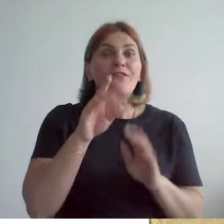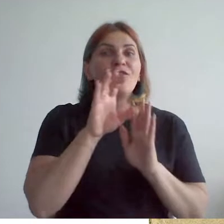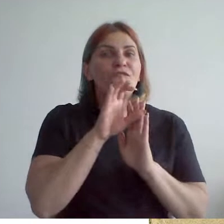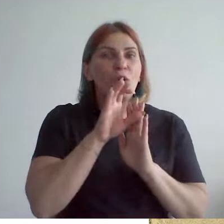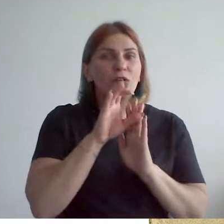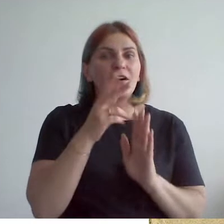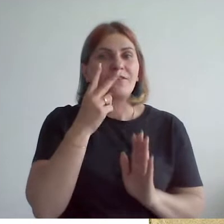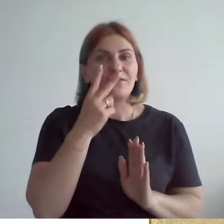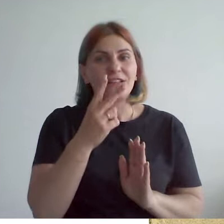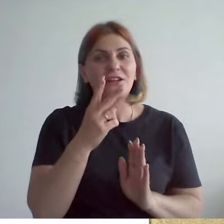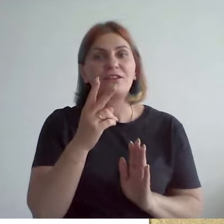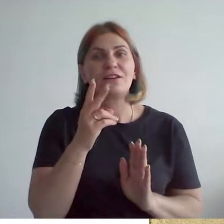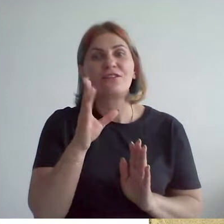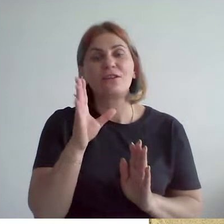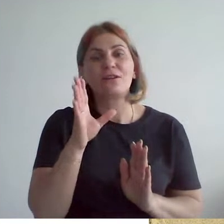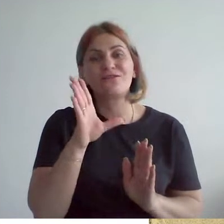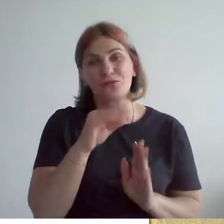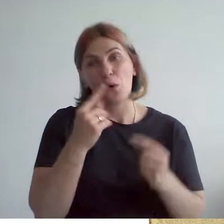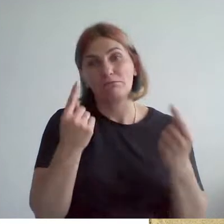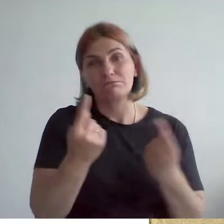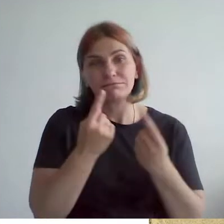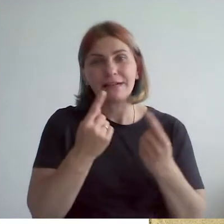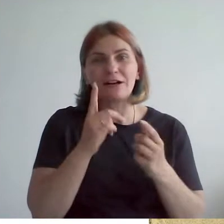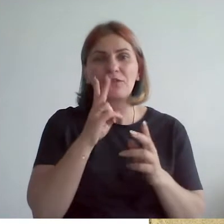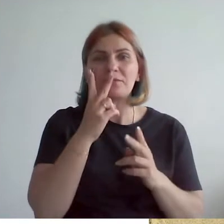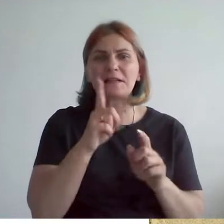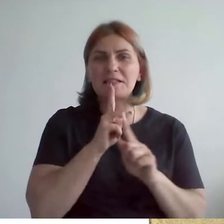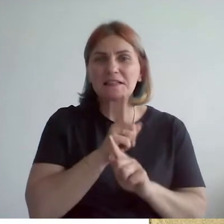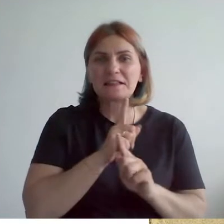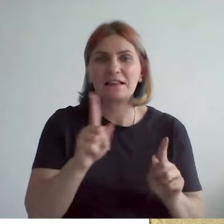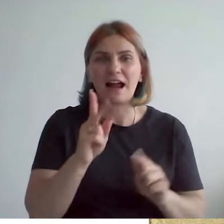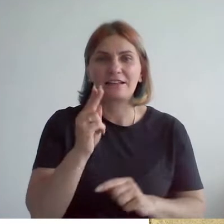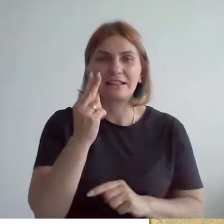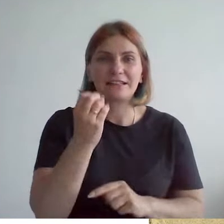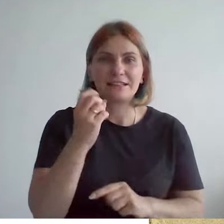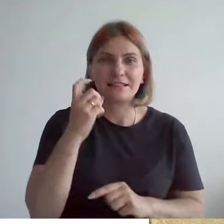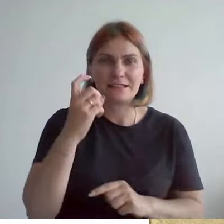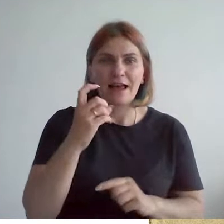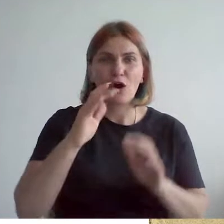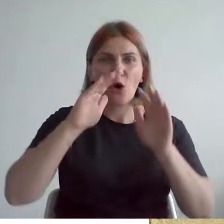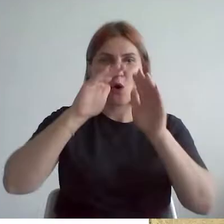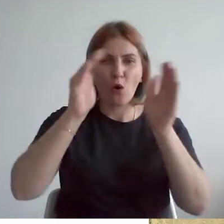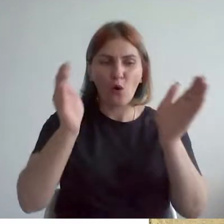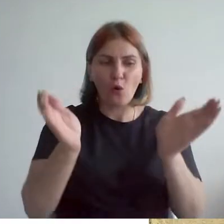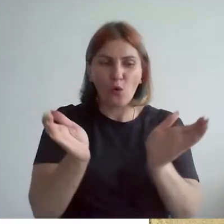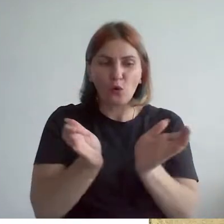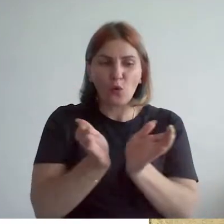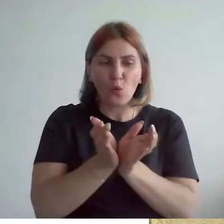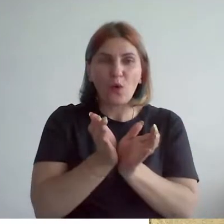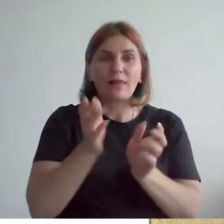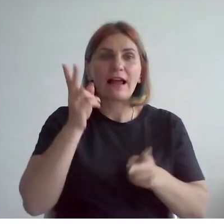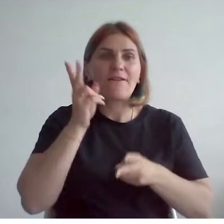выглядит очень минималистично. Это такой странный цех с круглыми варочными